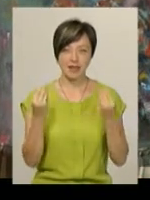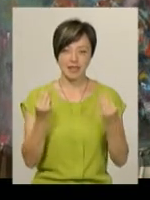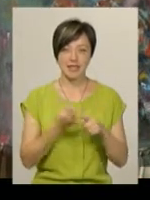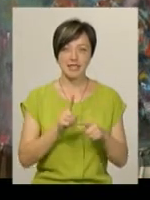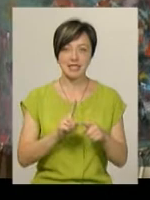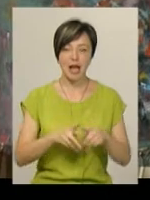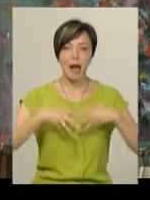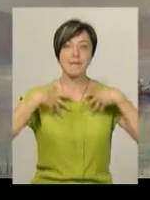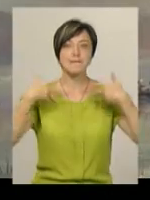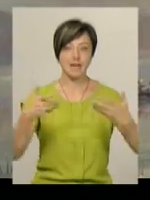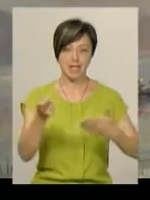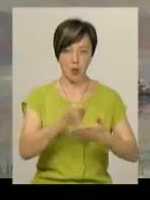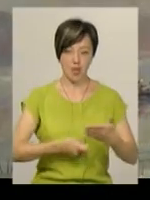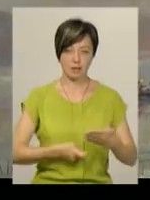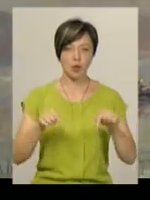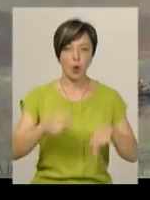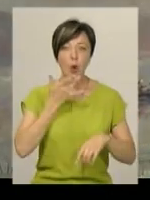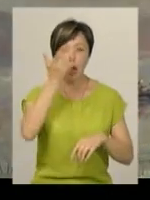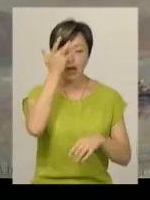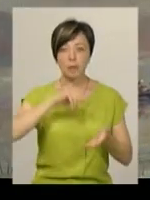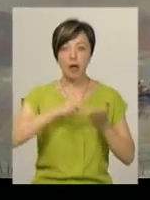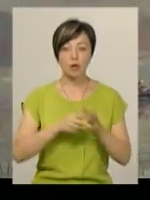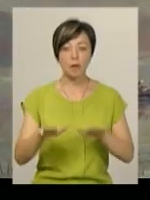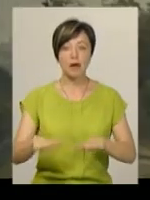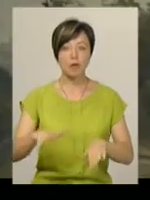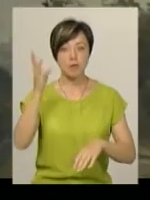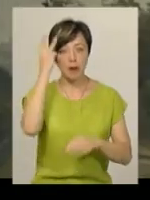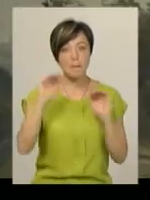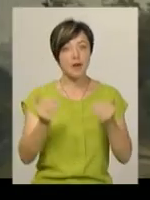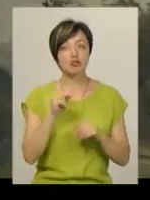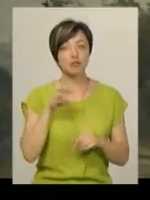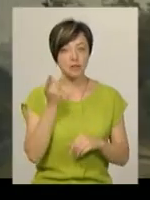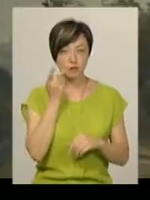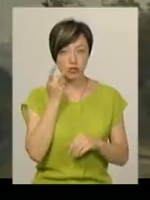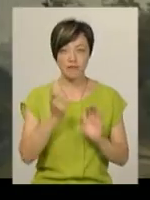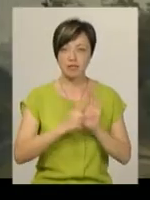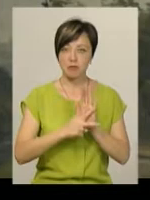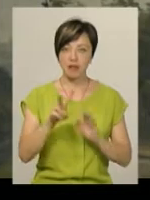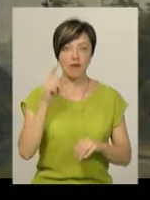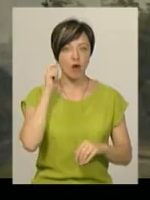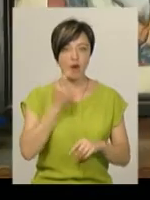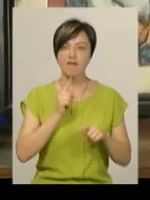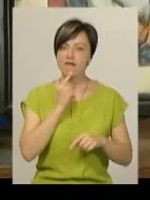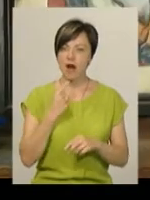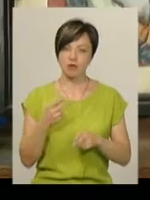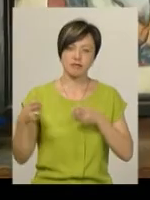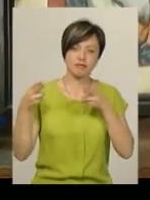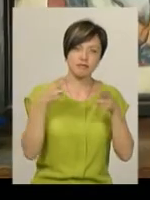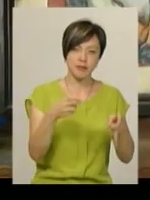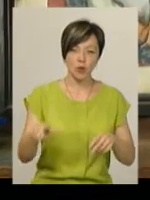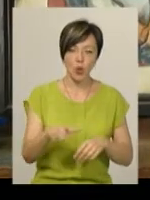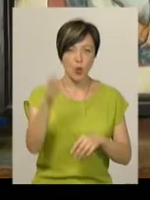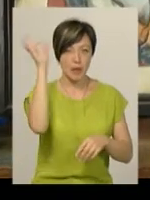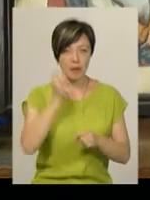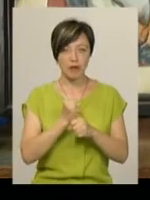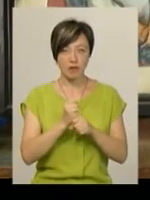Це імпресіонізм. Цього літа художник планує перебувати у Хмельницькому менше, ніж зазвичай. У 82 роки важко долати дорогу з Німеччини і